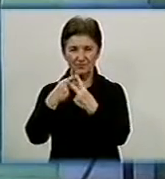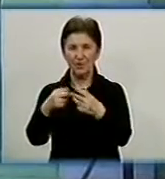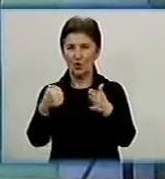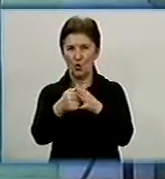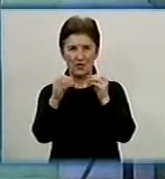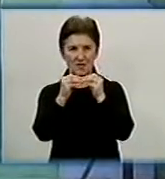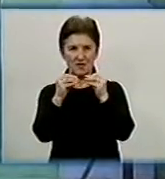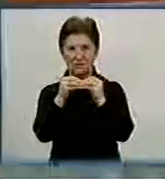День за Днем.